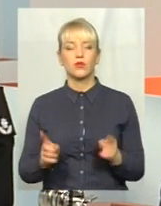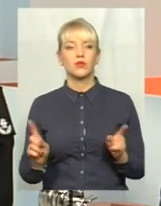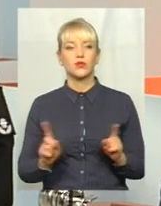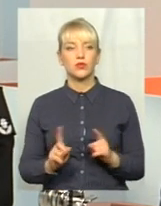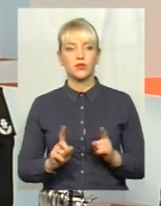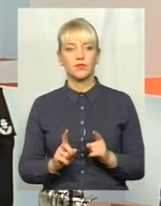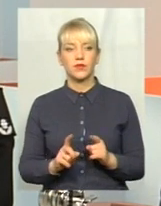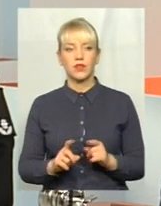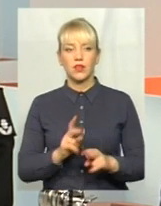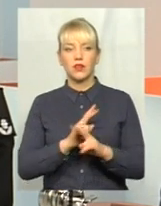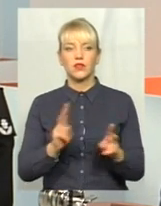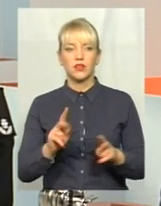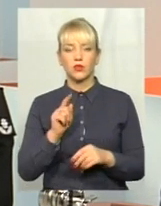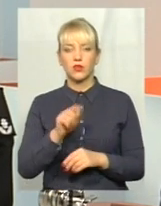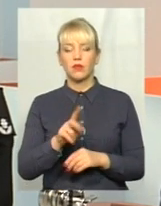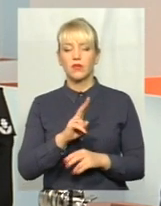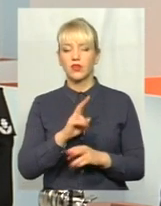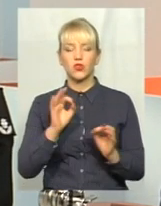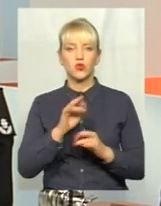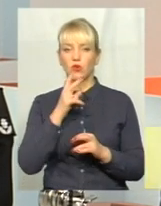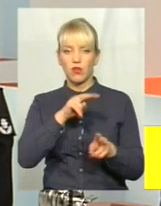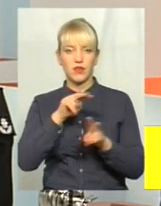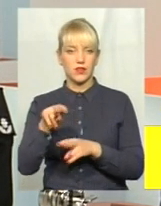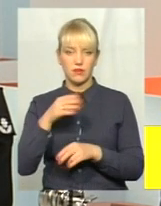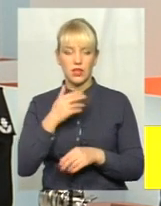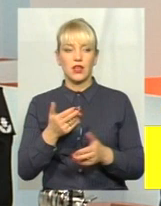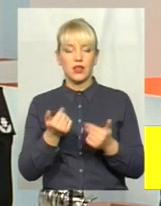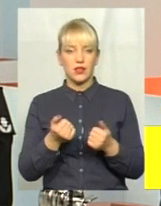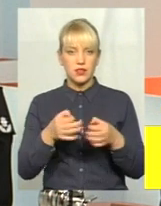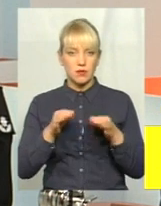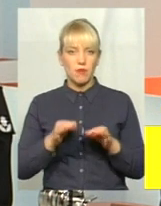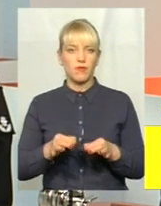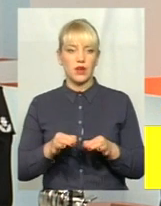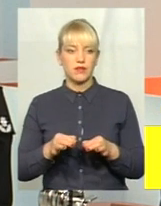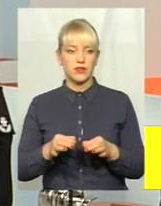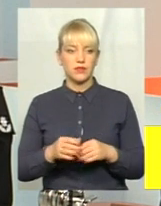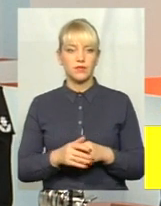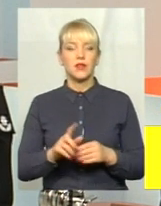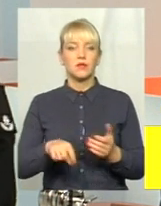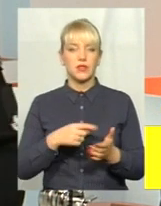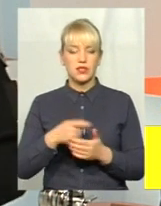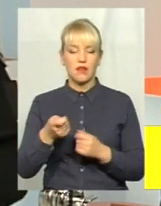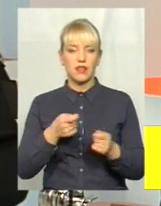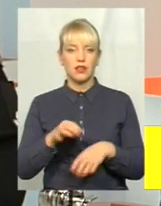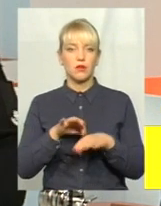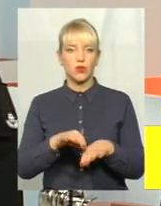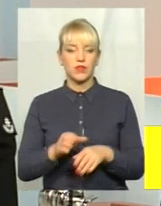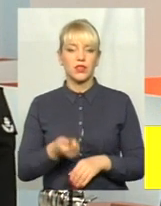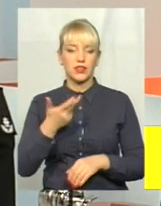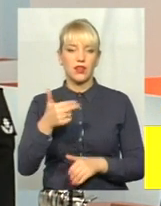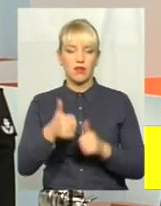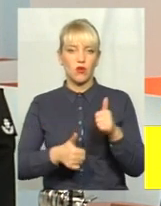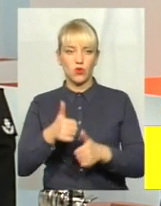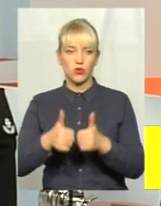ніхто там ні за чим не дивиться. Насправді, так, наразі міська влада провела кінка конкурсів